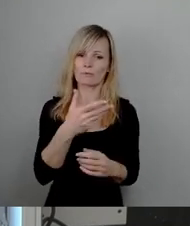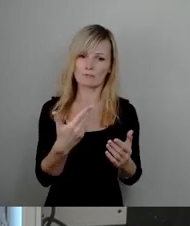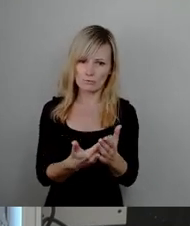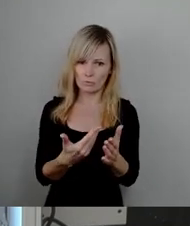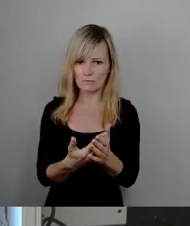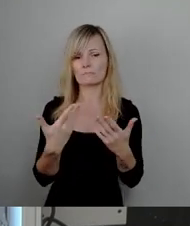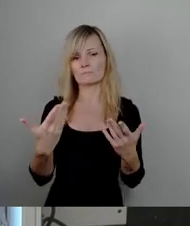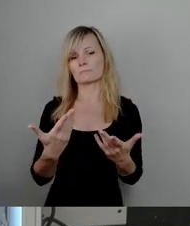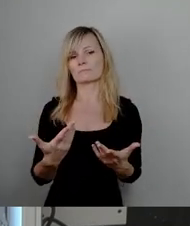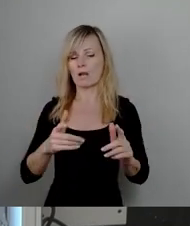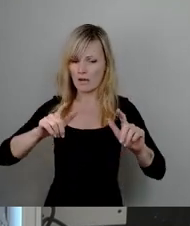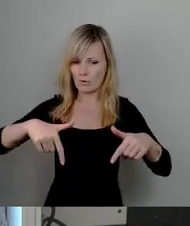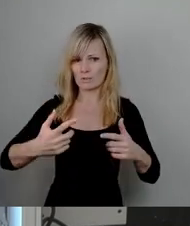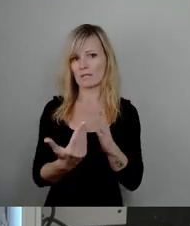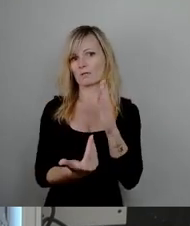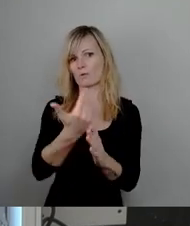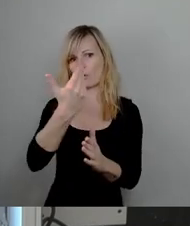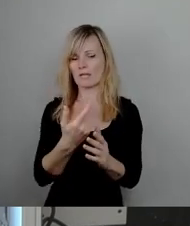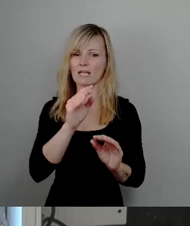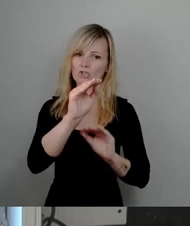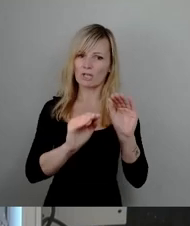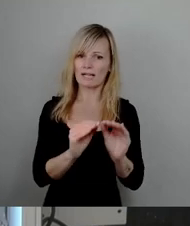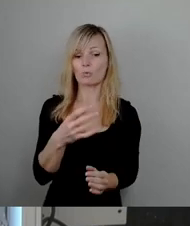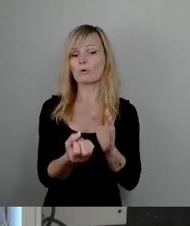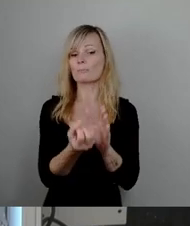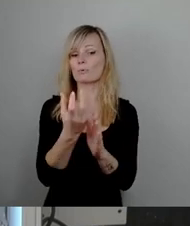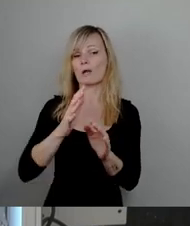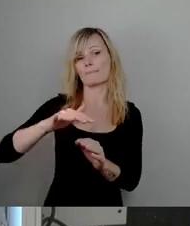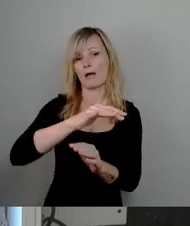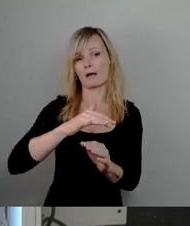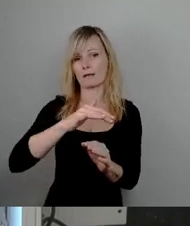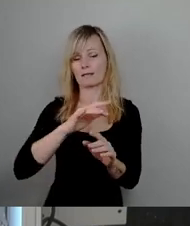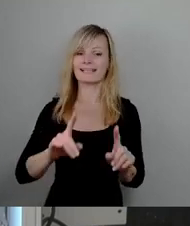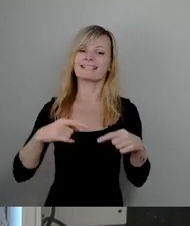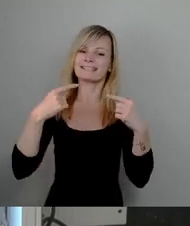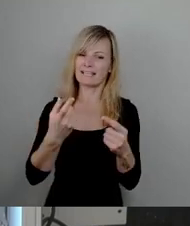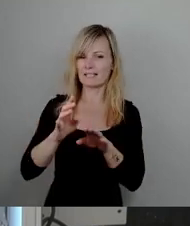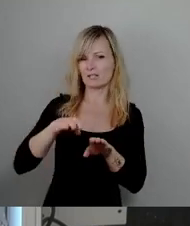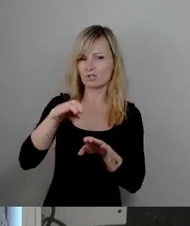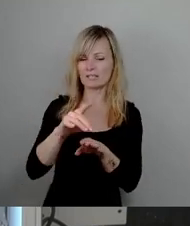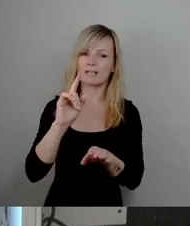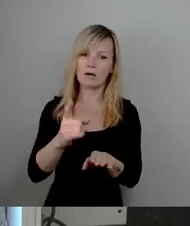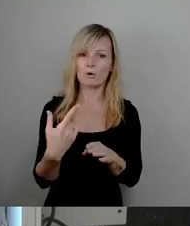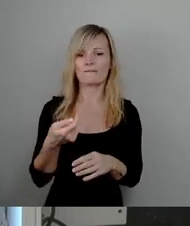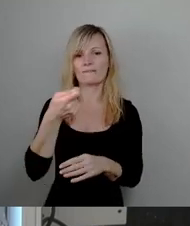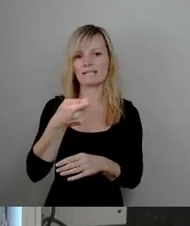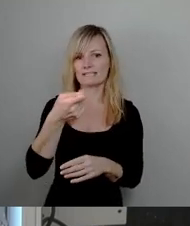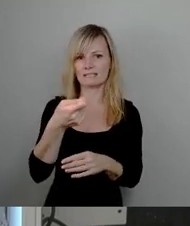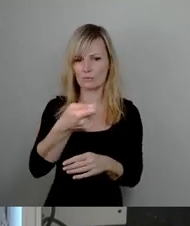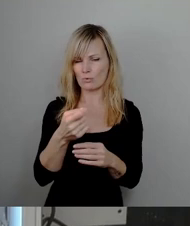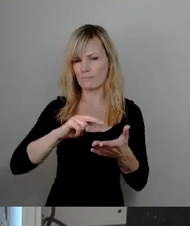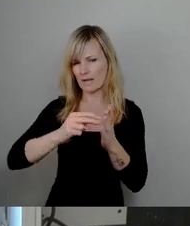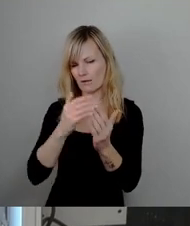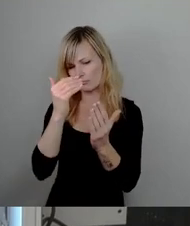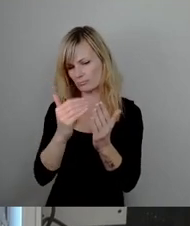die Neugestaltung des Plüerparks. Und im nächsten Schritt muss dann selbstverständlich auch die planmäßige Finanzierung des Neubaus sichergestellt